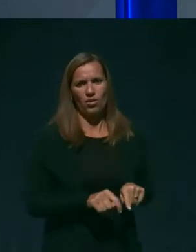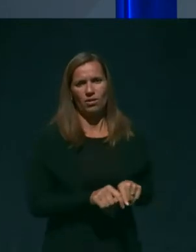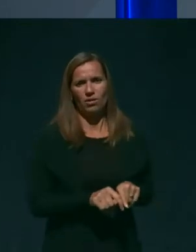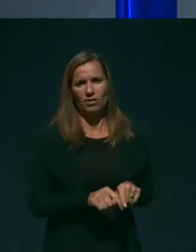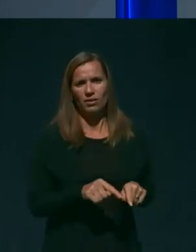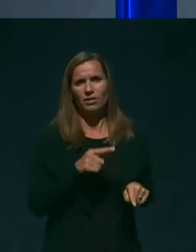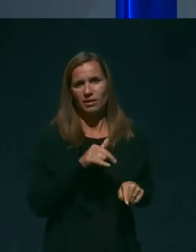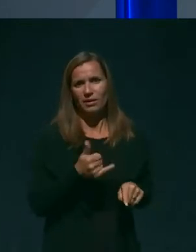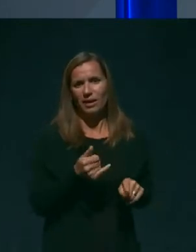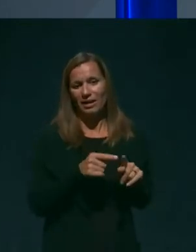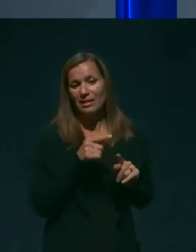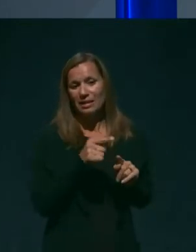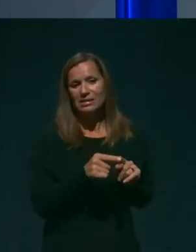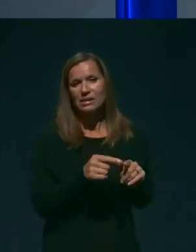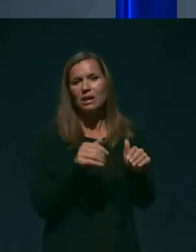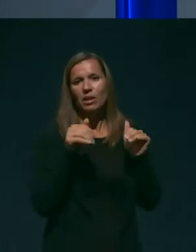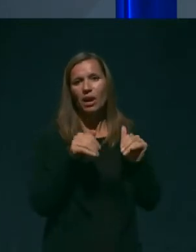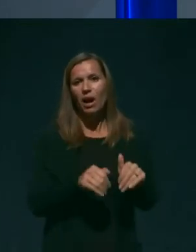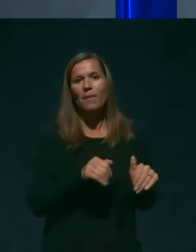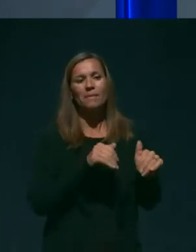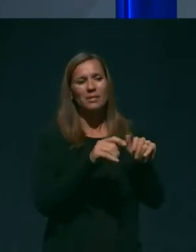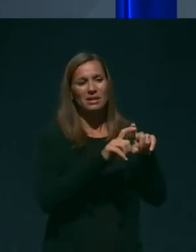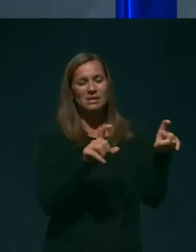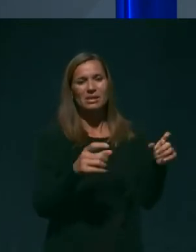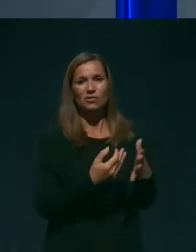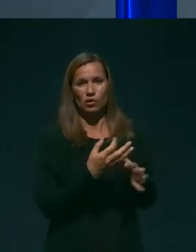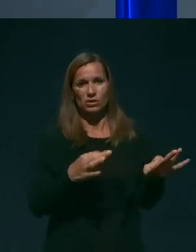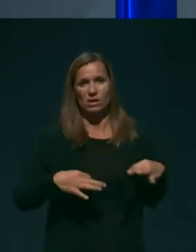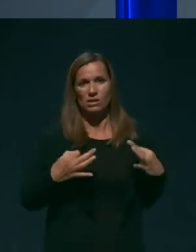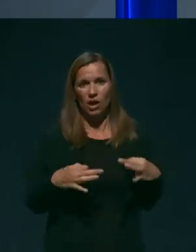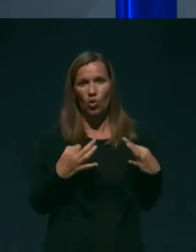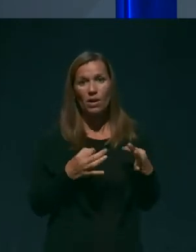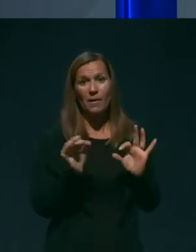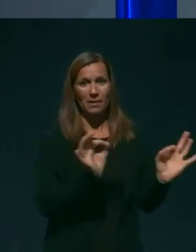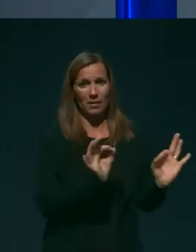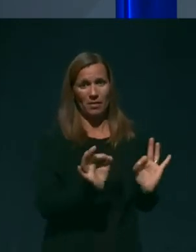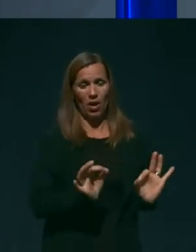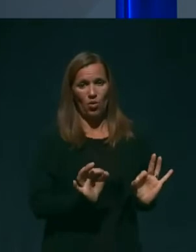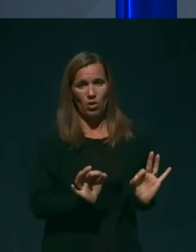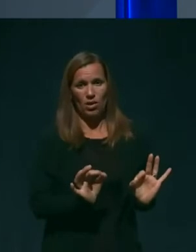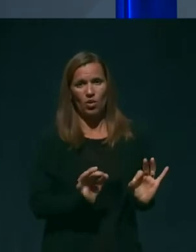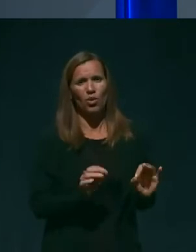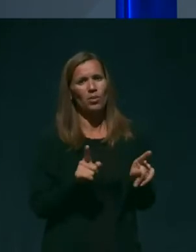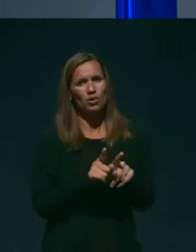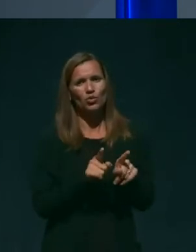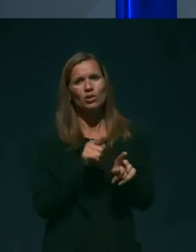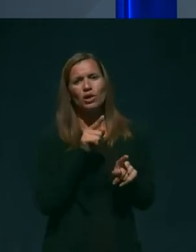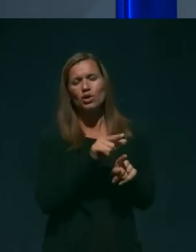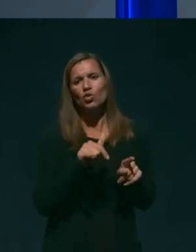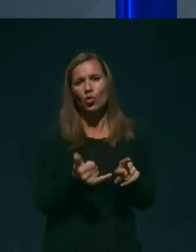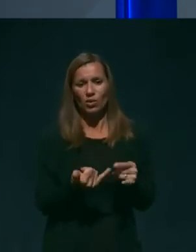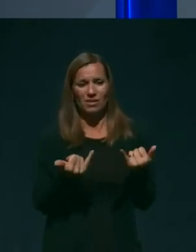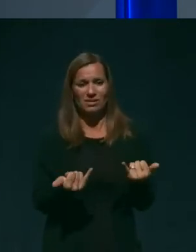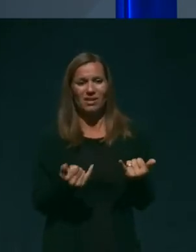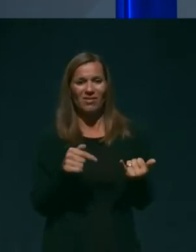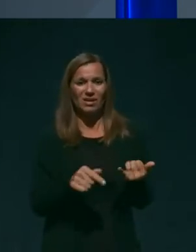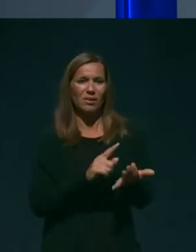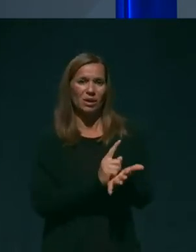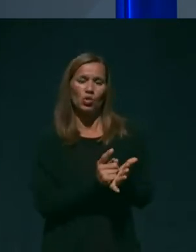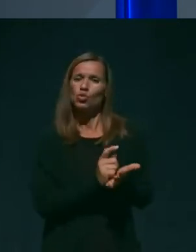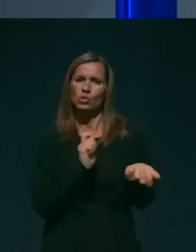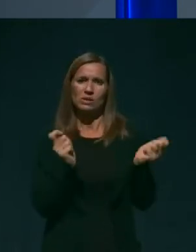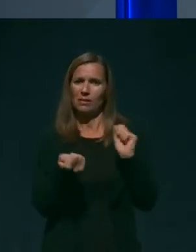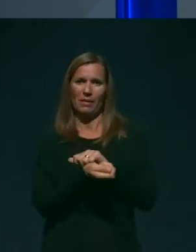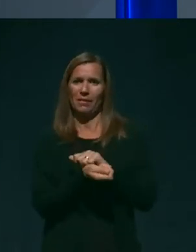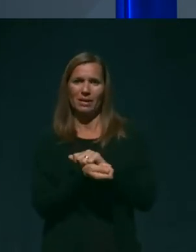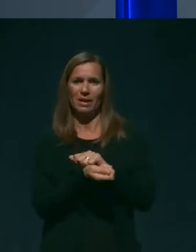tisti, ki bi ga ministerstvo za zdravje pripravljalo. In tudi to je v tem trenutku spremenjeno. Spravi, gre